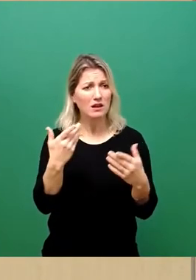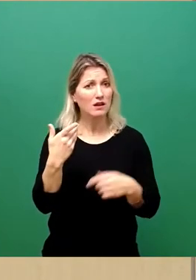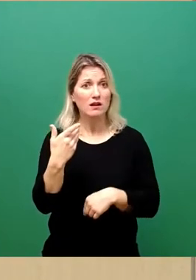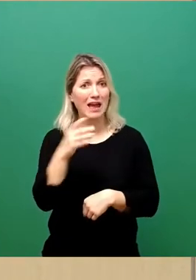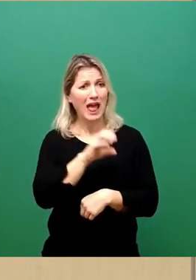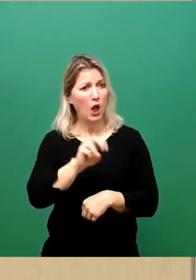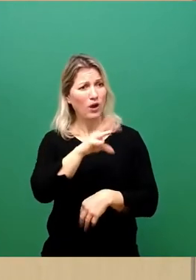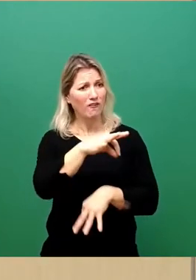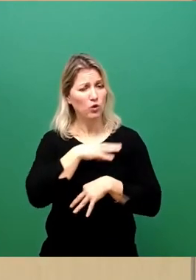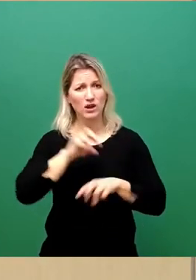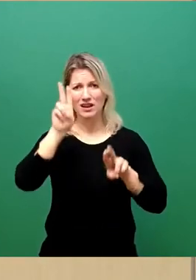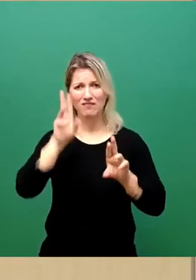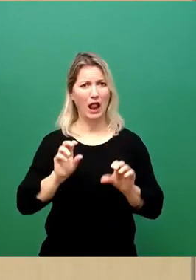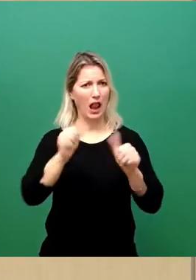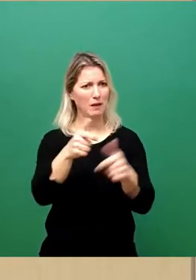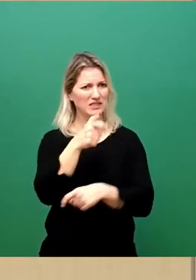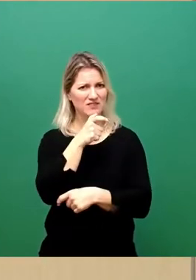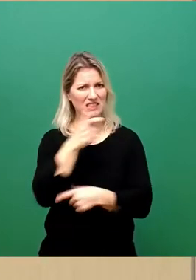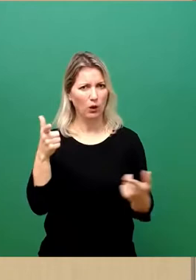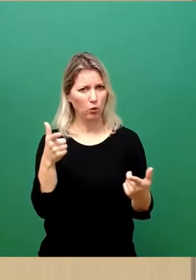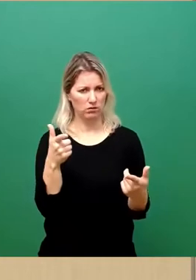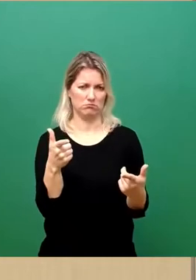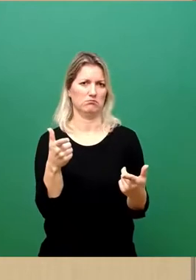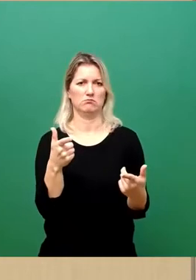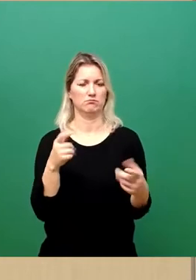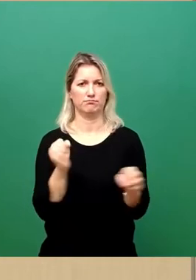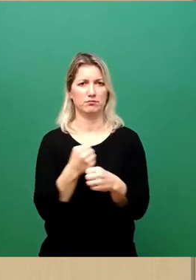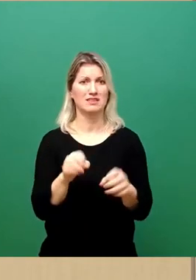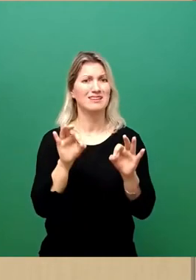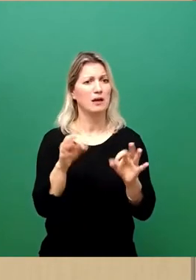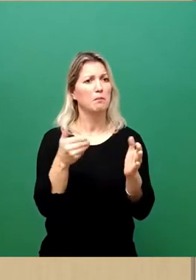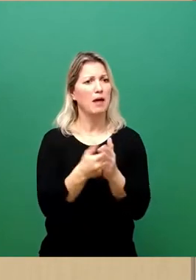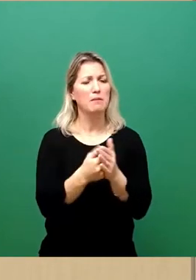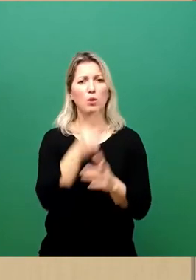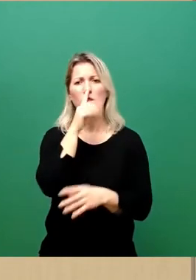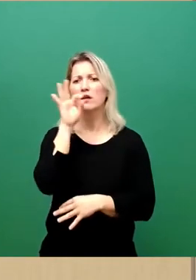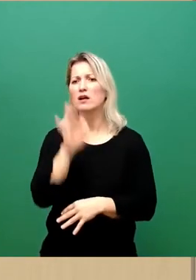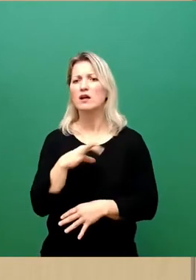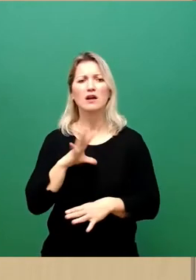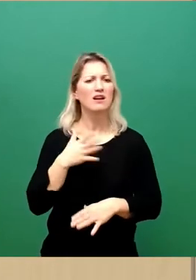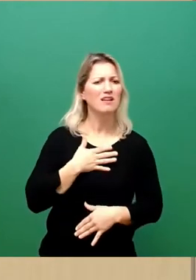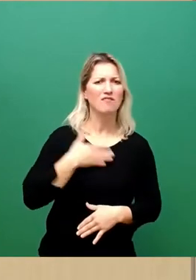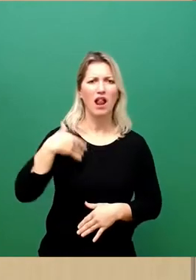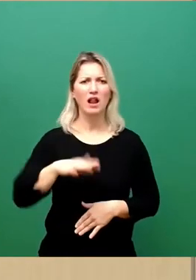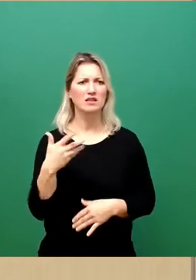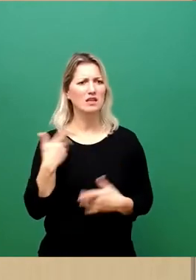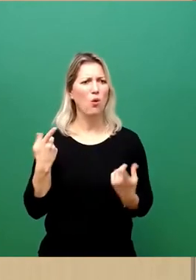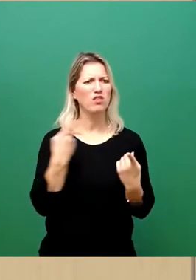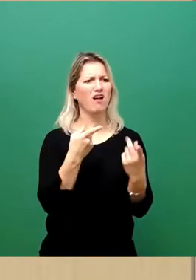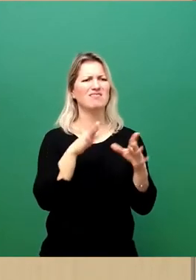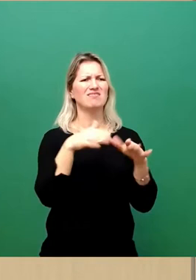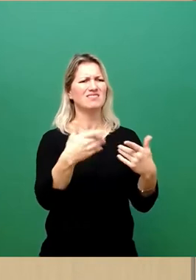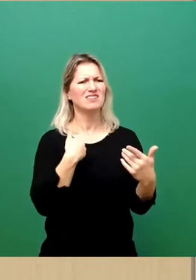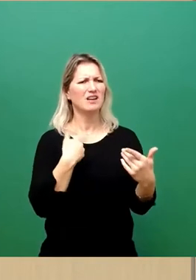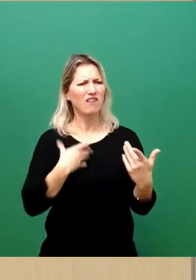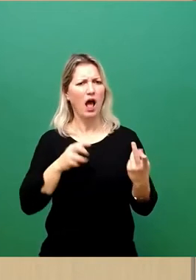Union. Und dann können wir nicht, wenn uns mal irgendetwas nicht passt oder nicht weit genug geht oder so weiter, dann können